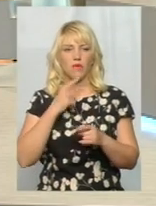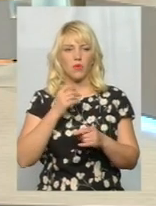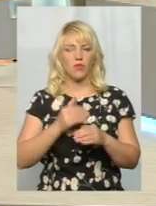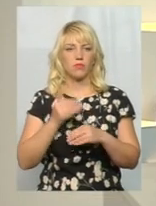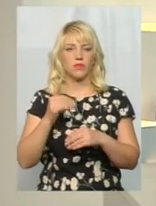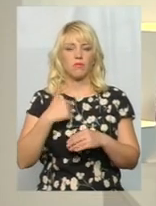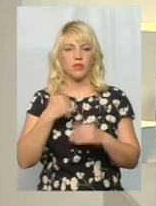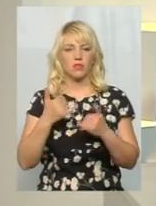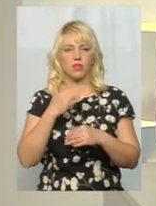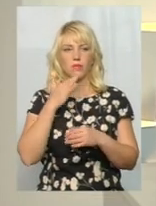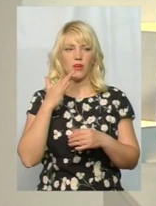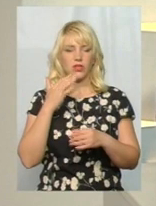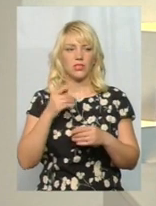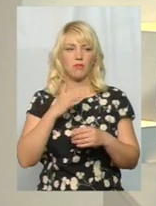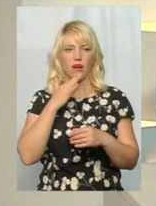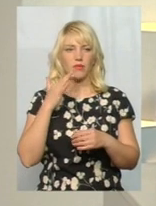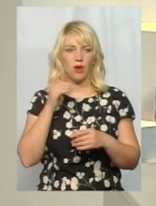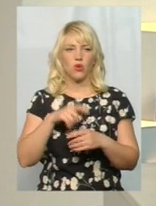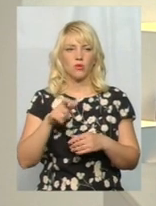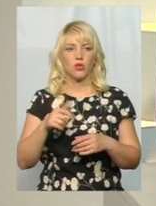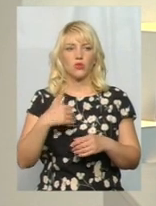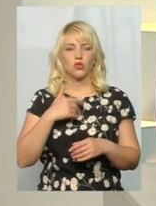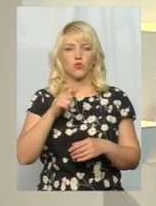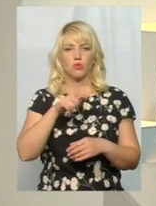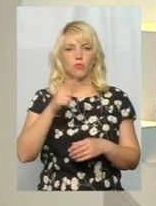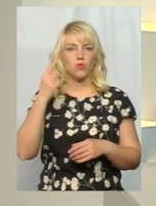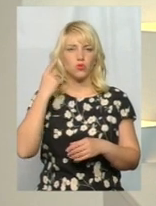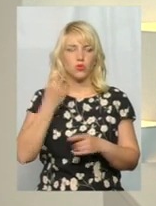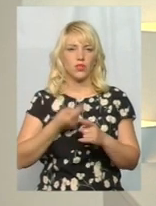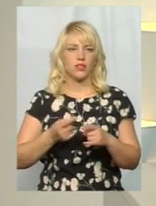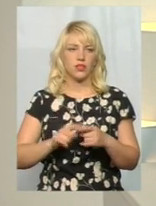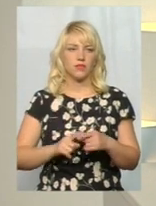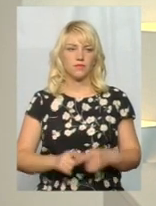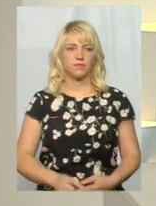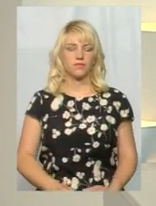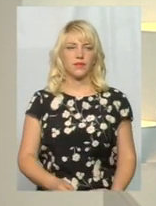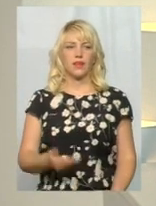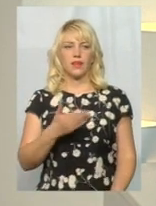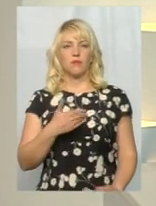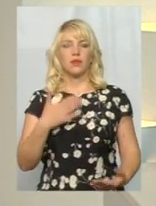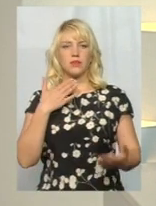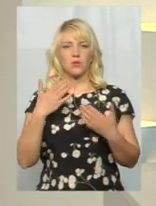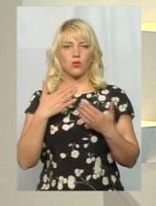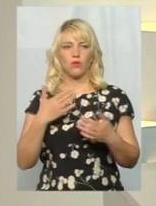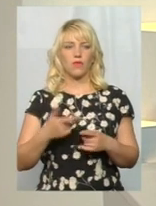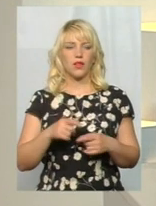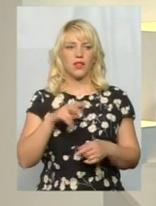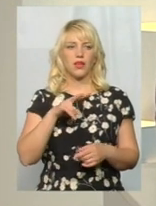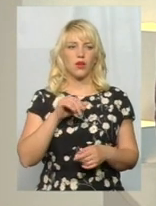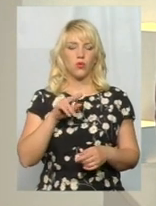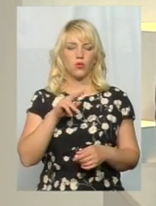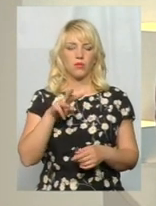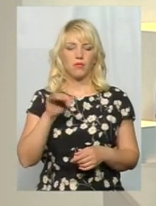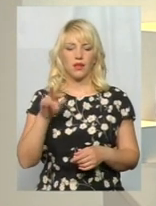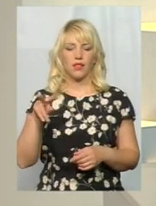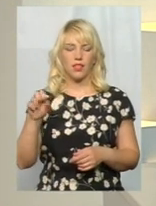спілкувалися з багатьма людьми і хочемо, щоб глядачі також їх почули. Ми спілкувалися з пані Людмилою Остаднік.